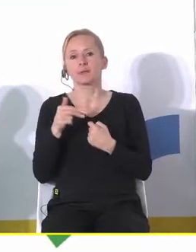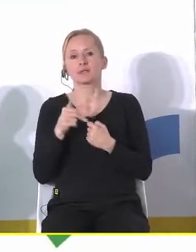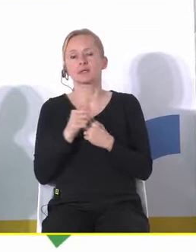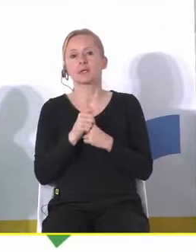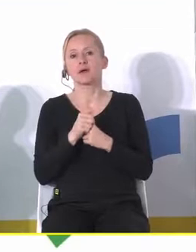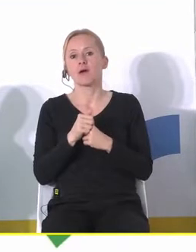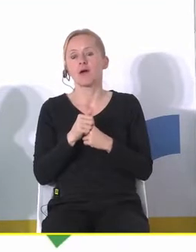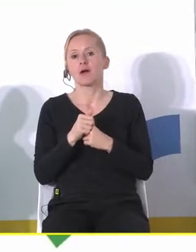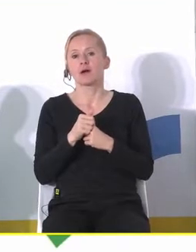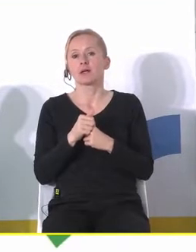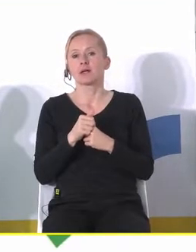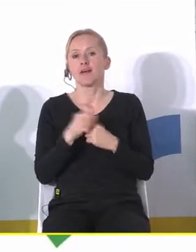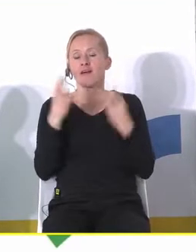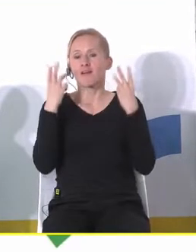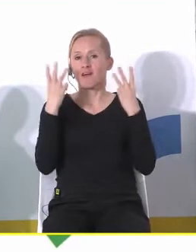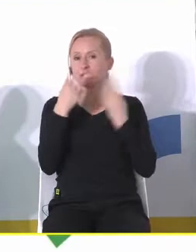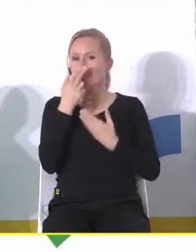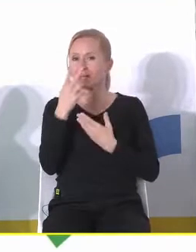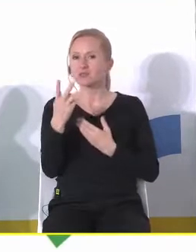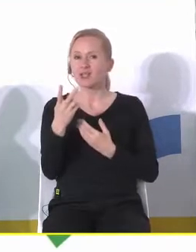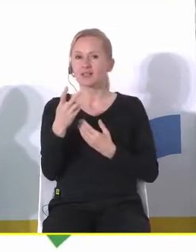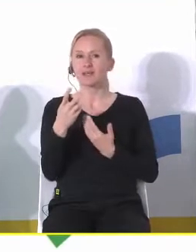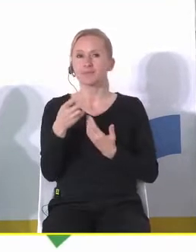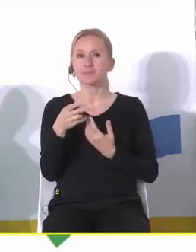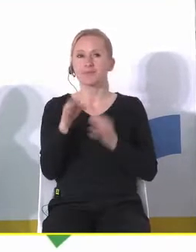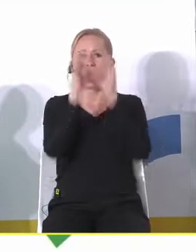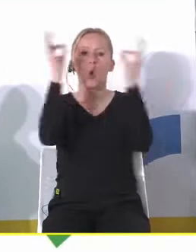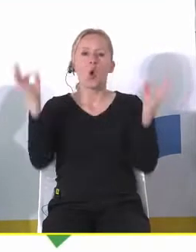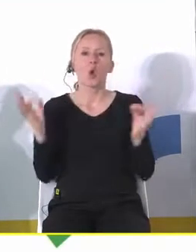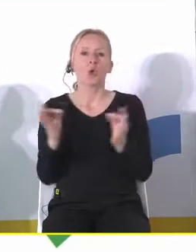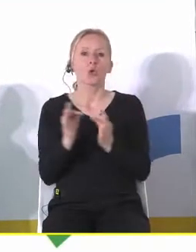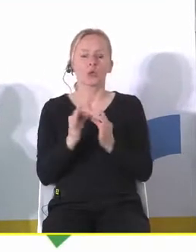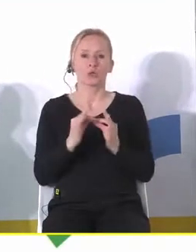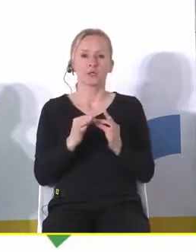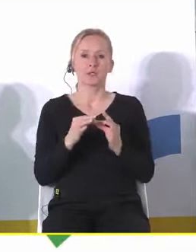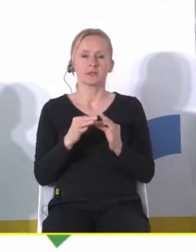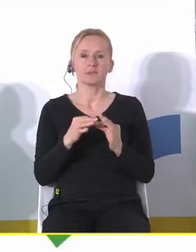temacie o którym mówimy jest ważne spojrzenie też jeszcze w ogóle na taki